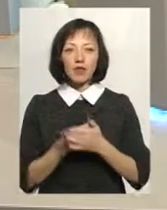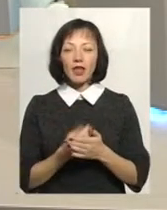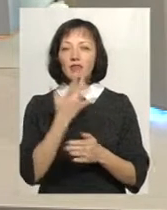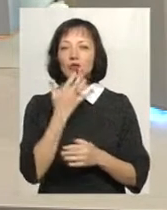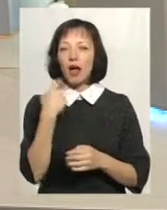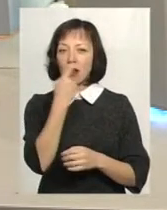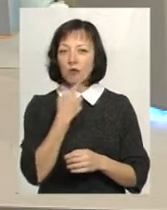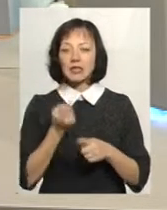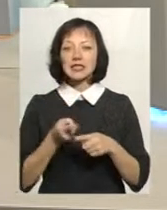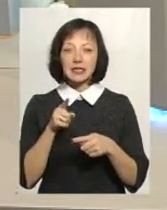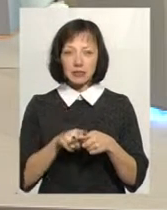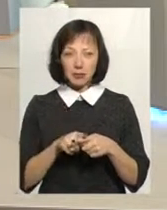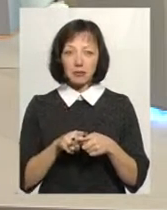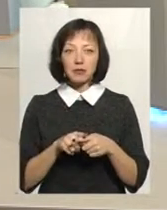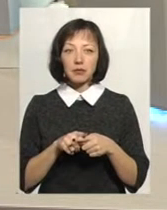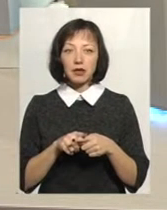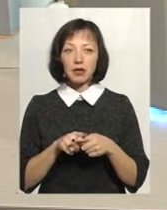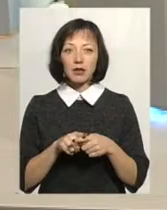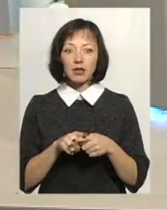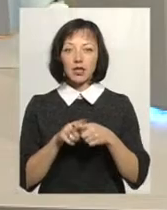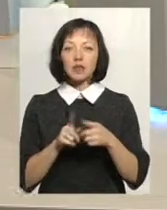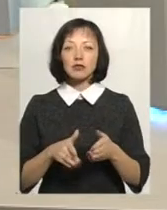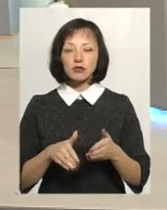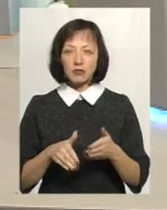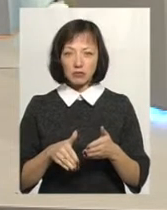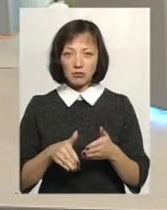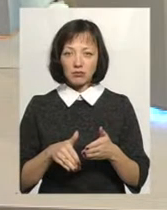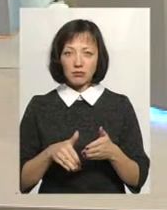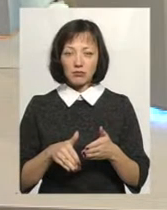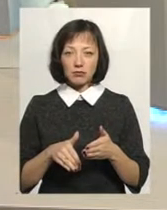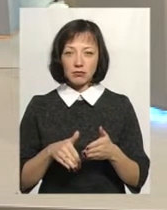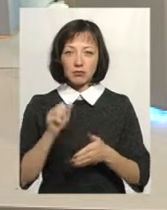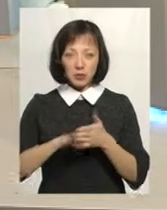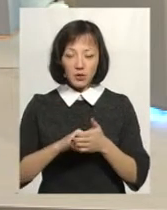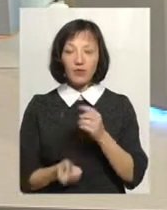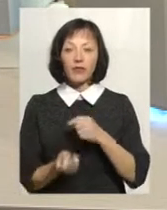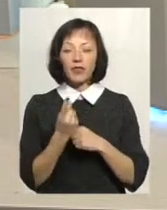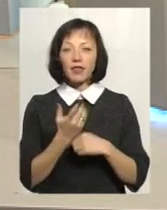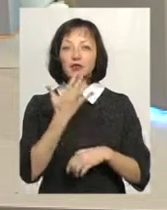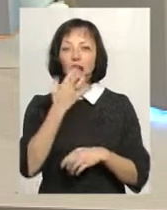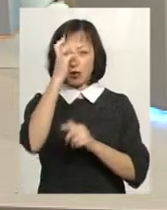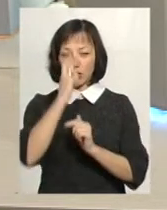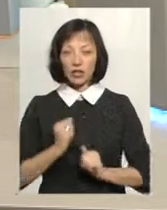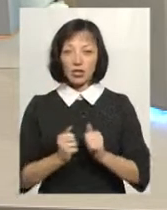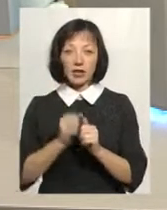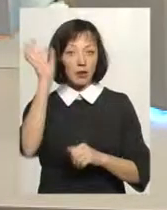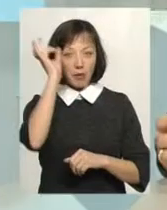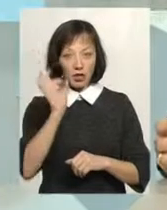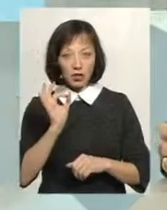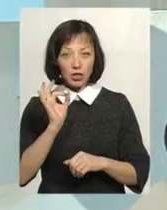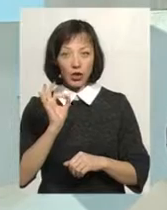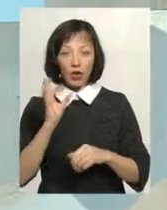мови, чим самим вони спонукали формування національної держави. Німеччини,